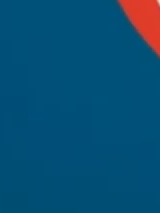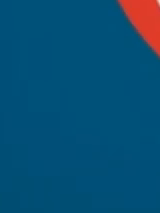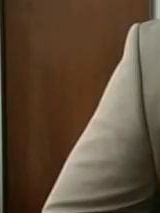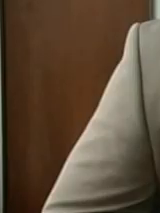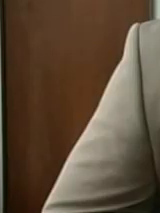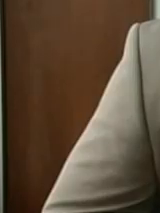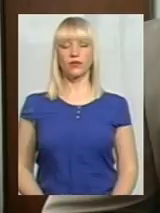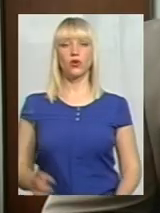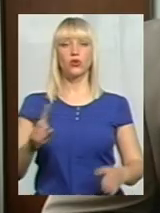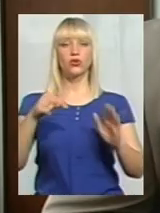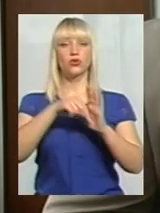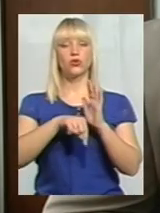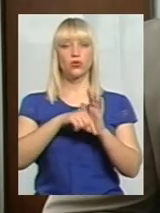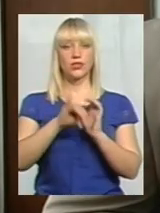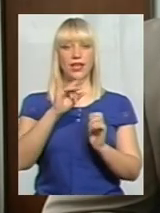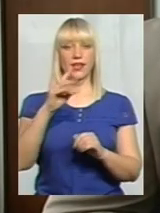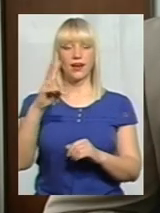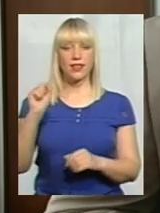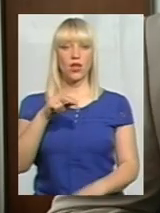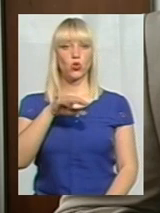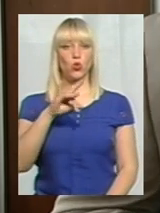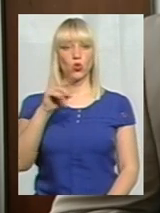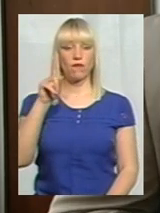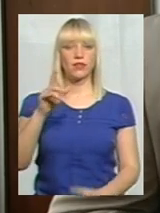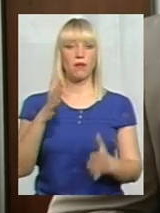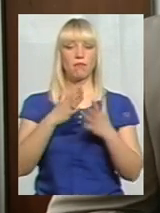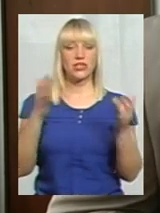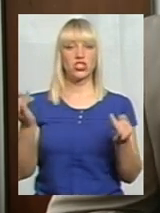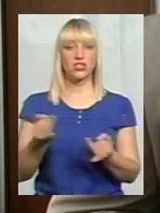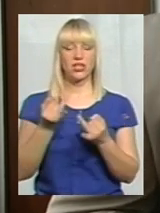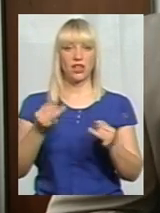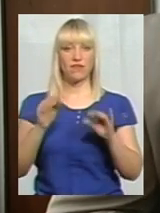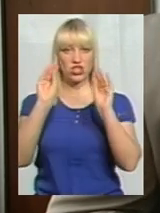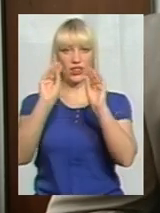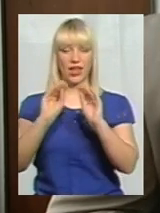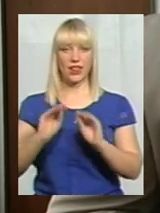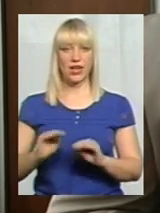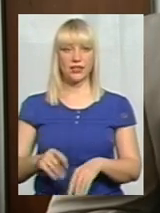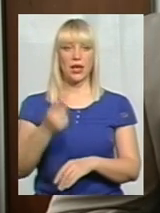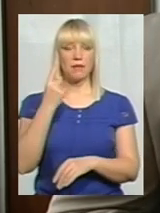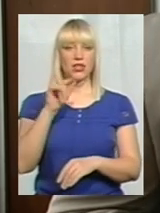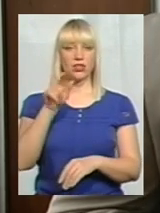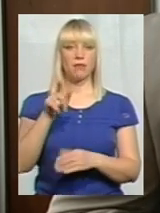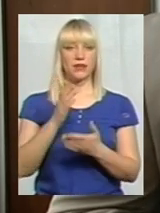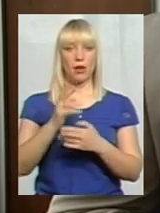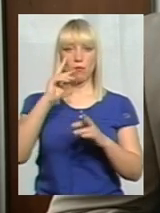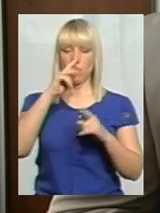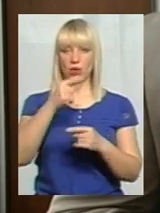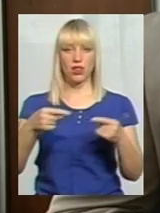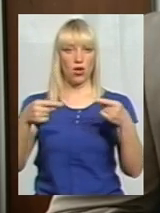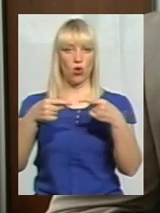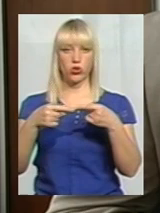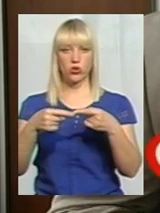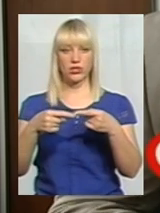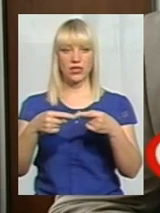Що стосується пані Ірини Трунової, там більш цікавіша декларація. Перше, там є помилка однозначно у